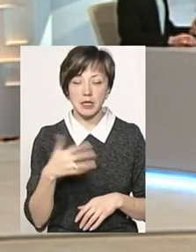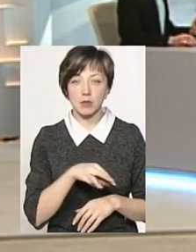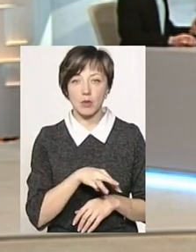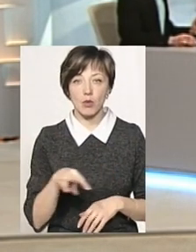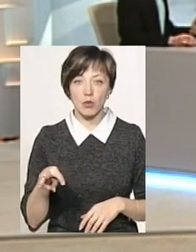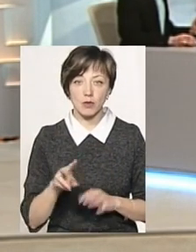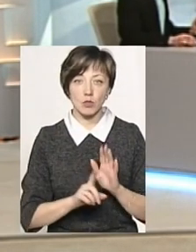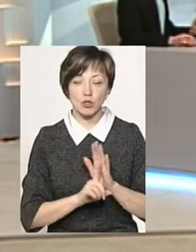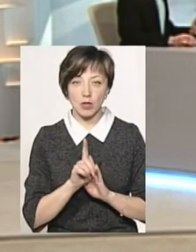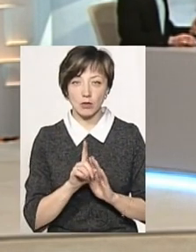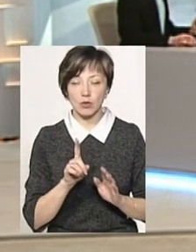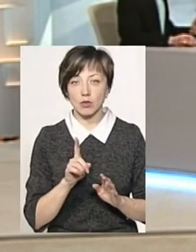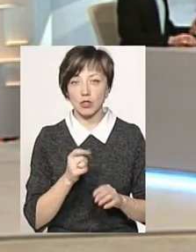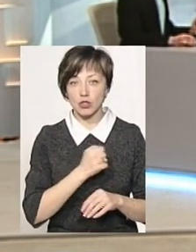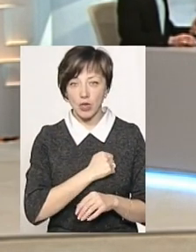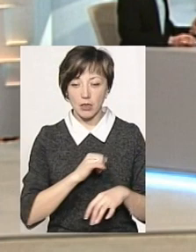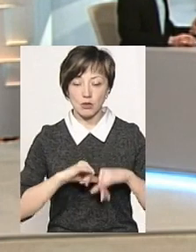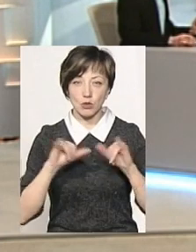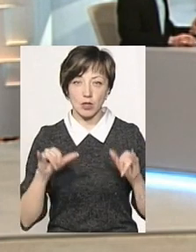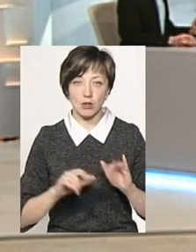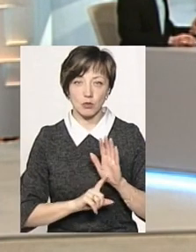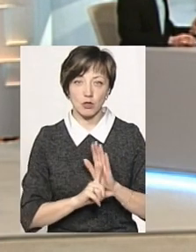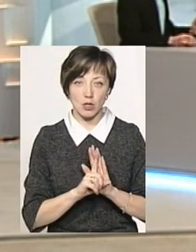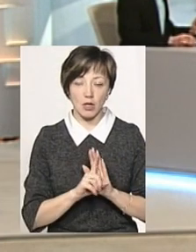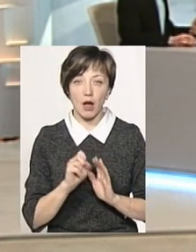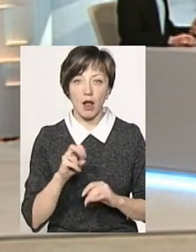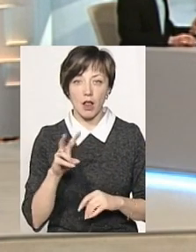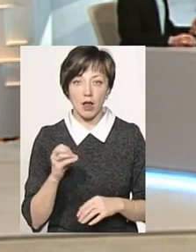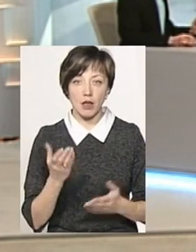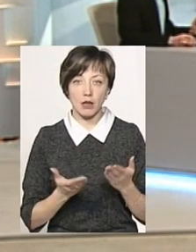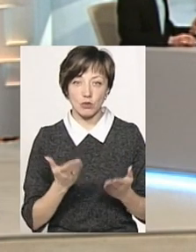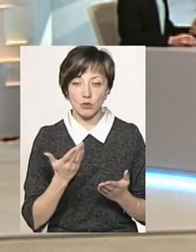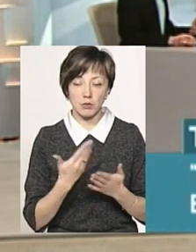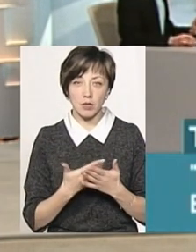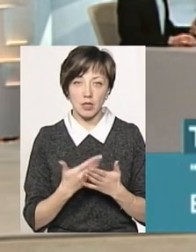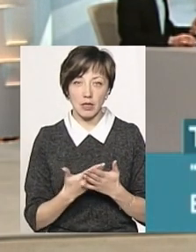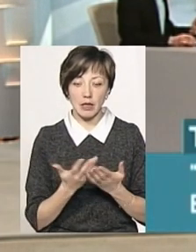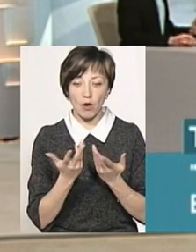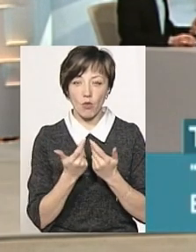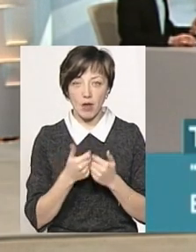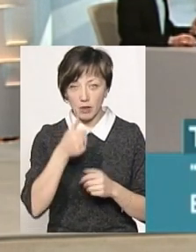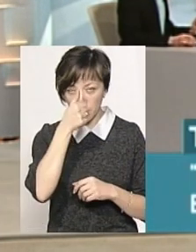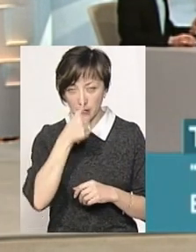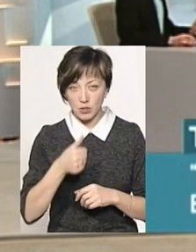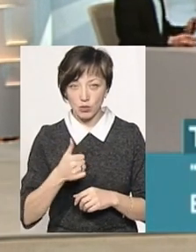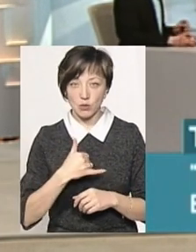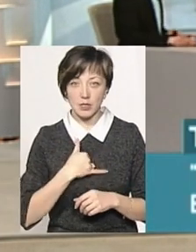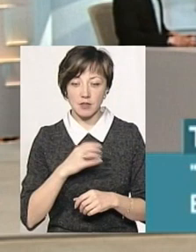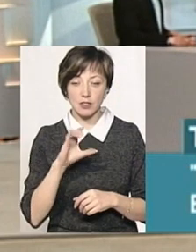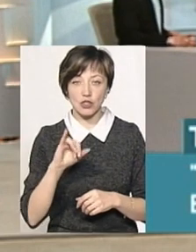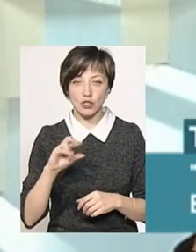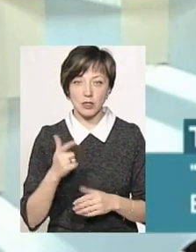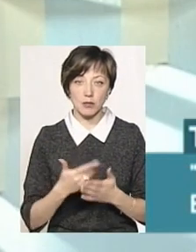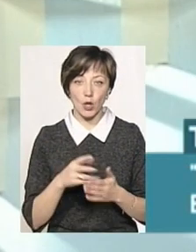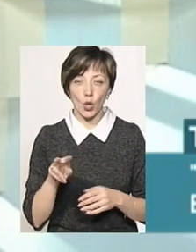мільйонів, ось з початку сезону вона, на жаль, почала знову зростати. Але якщо взяти нарахування місячне, от зараз в